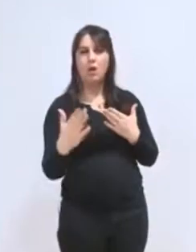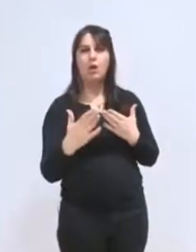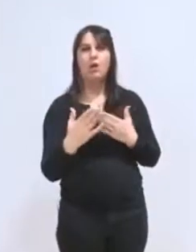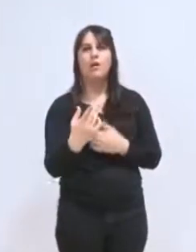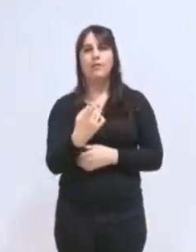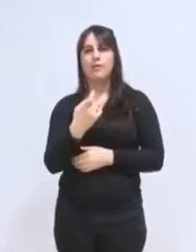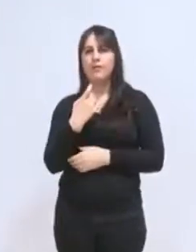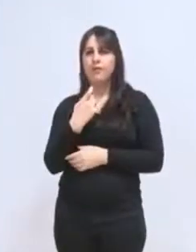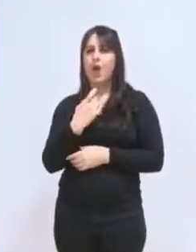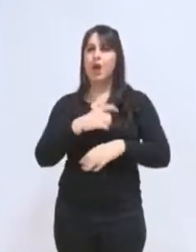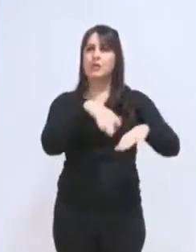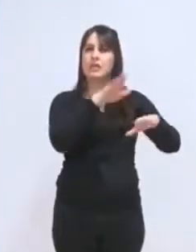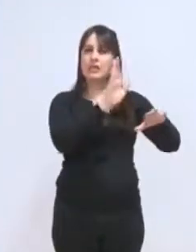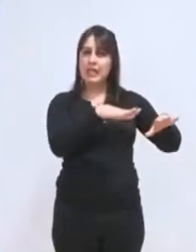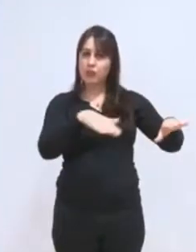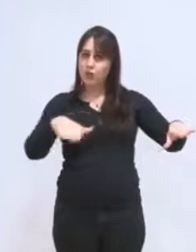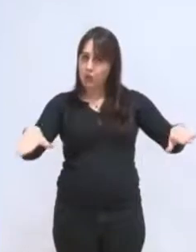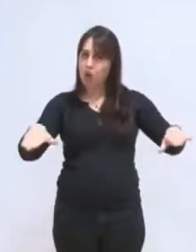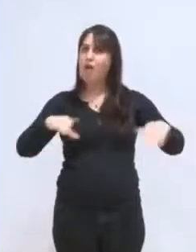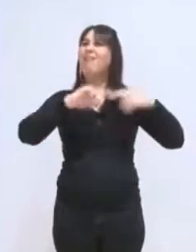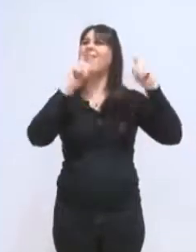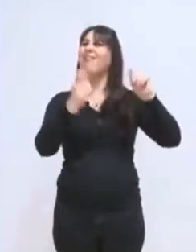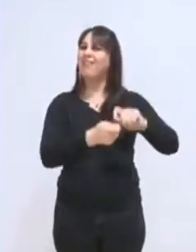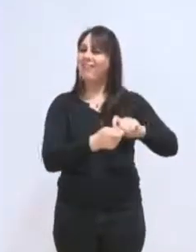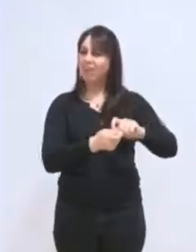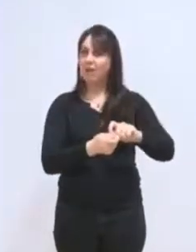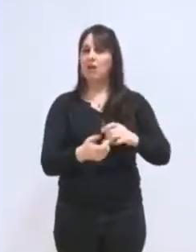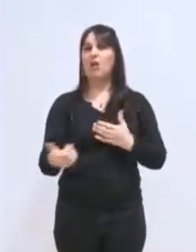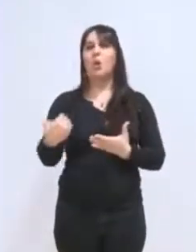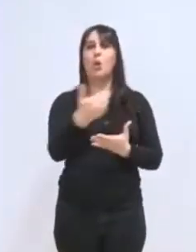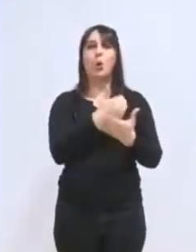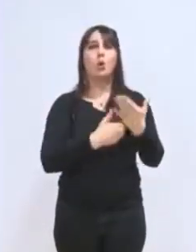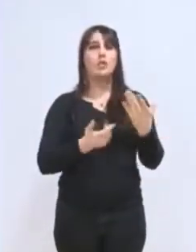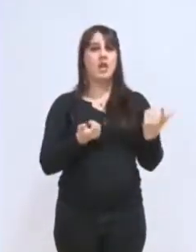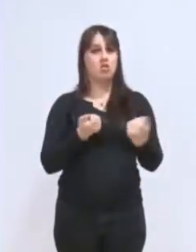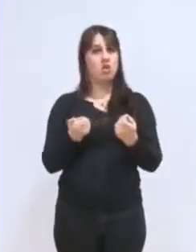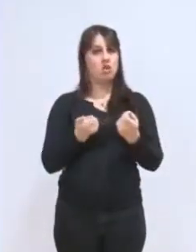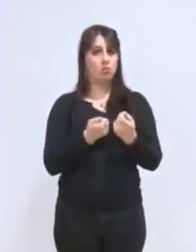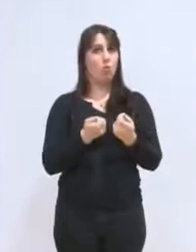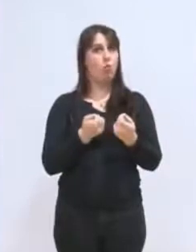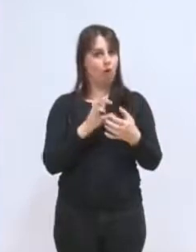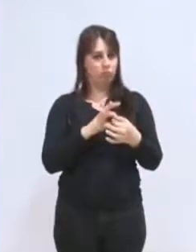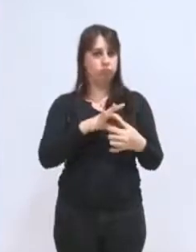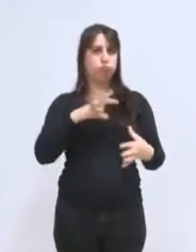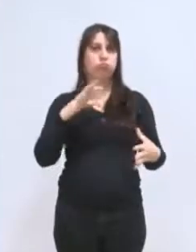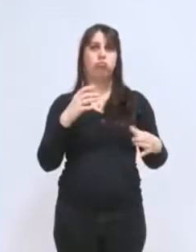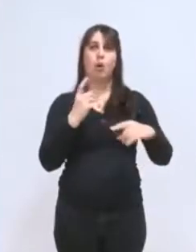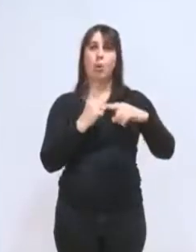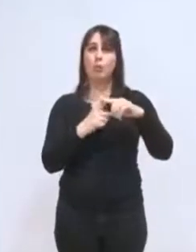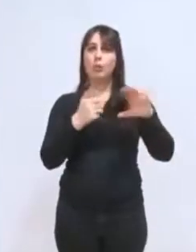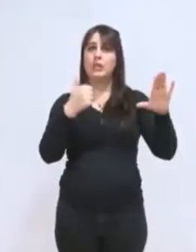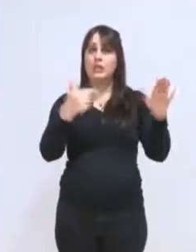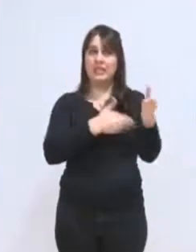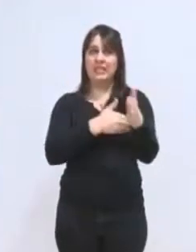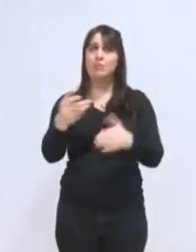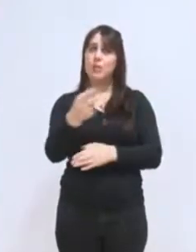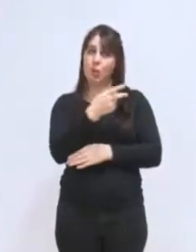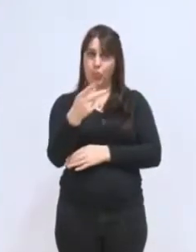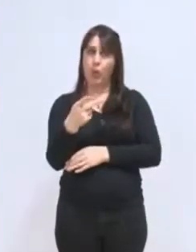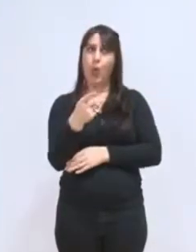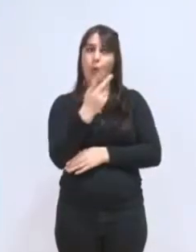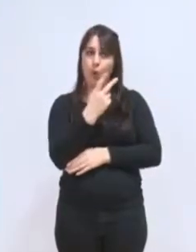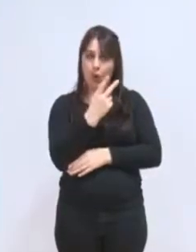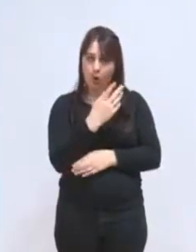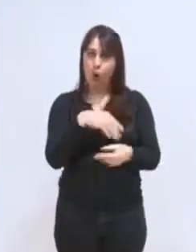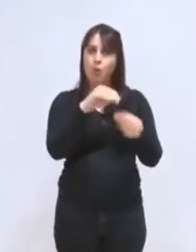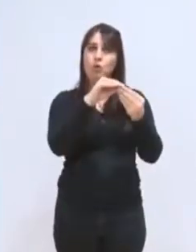liée au stationnement, qui nous permet une recette de gestion importante, supplémentaire, plus de 6 millions d'euros, mais qui,